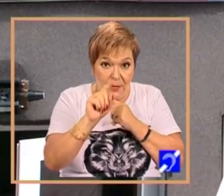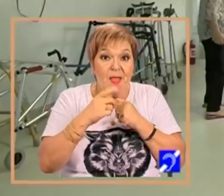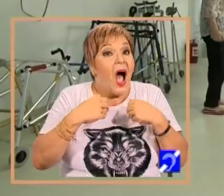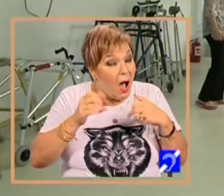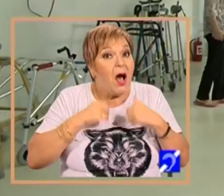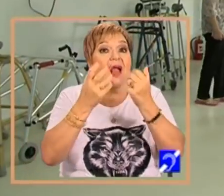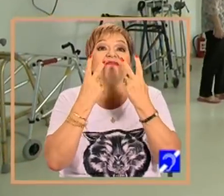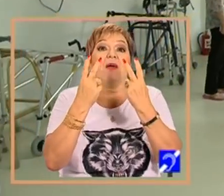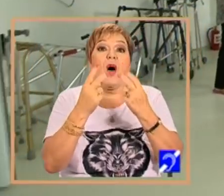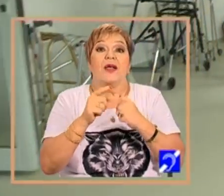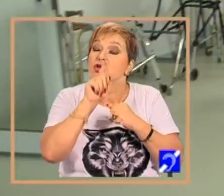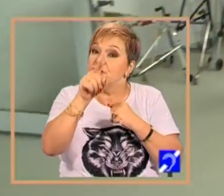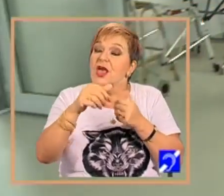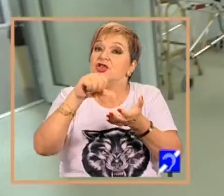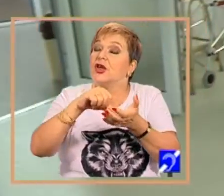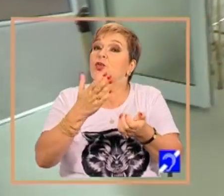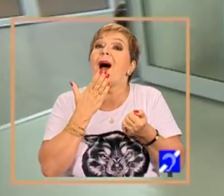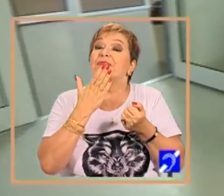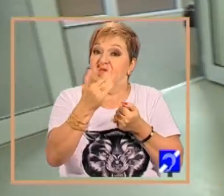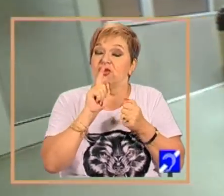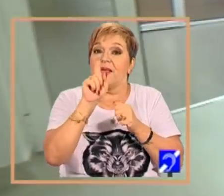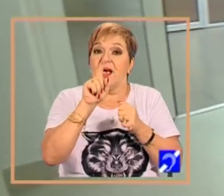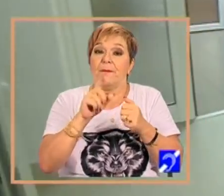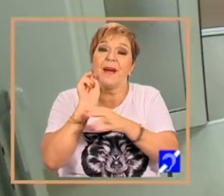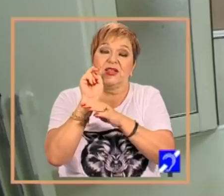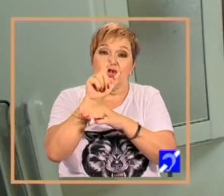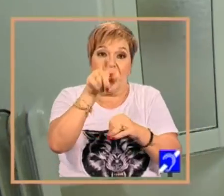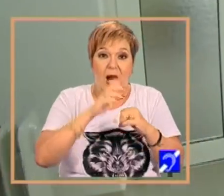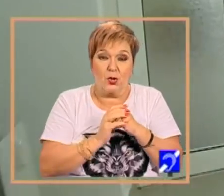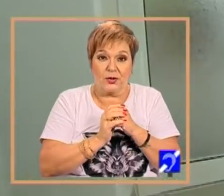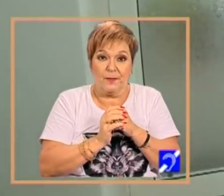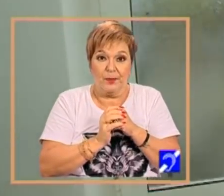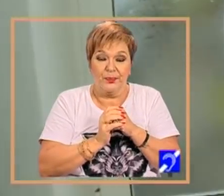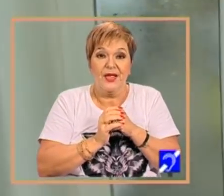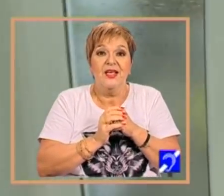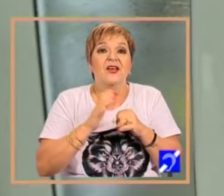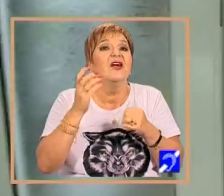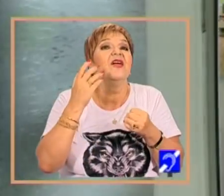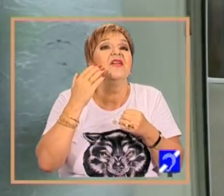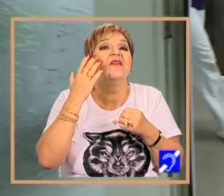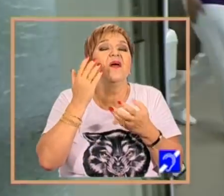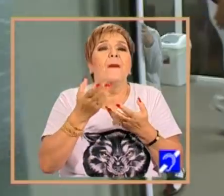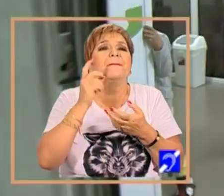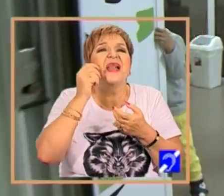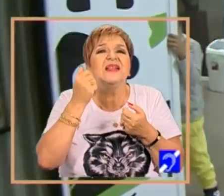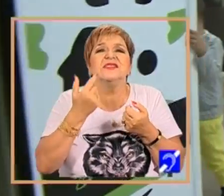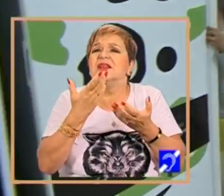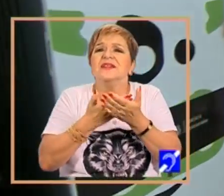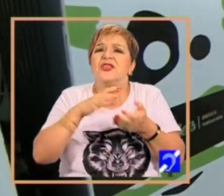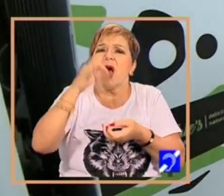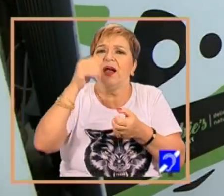valoare. De ce crezi că preferă Maria Beatriz, părinții care vin aici?